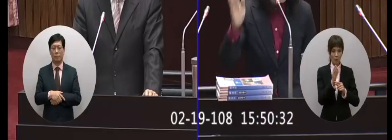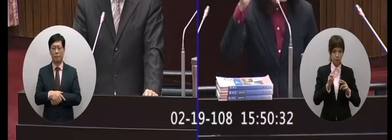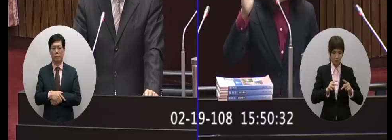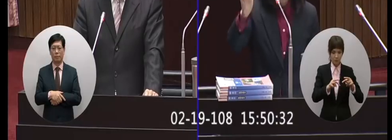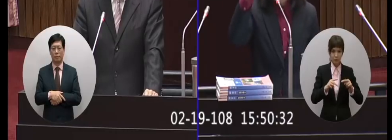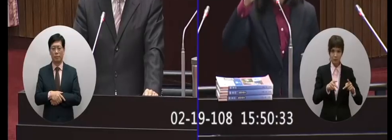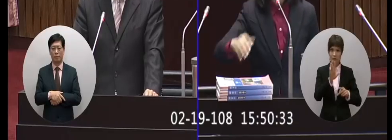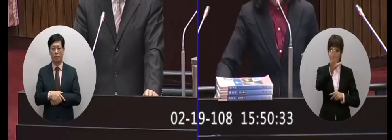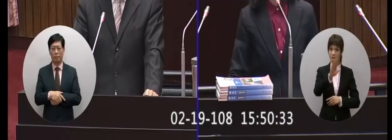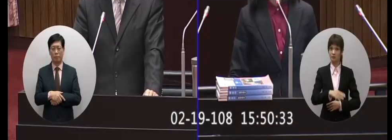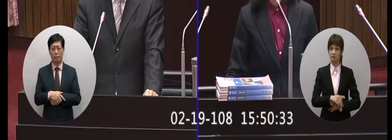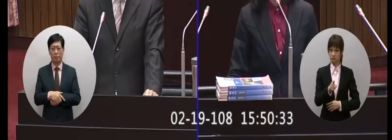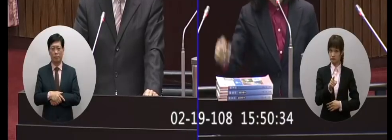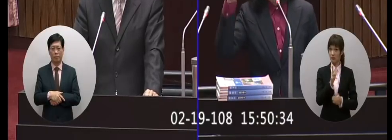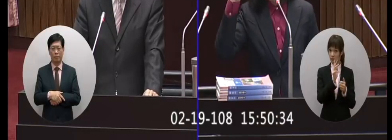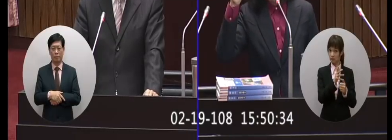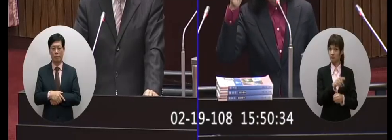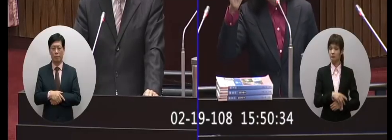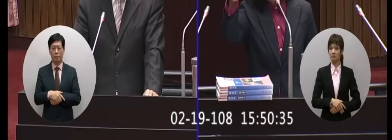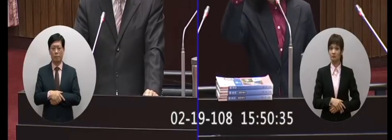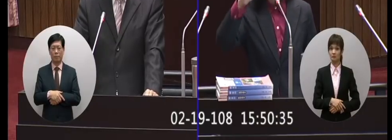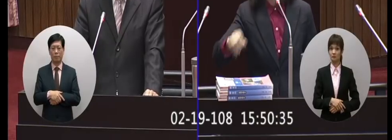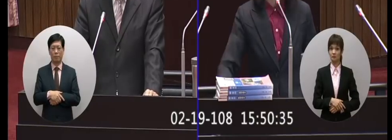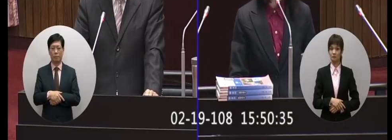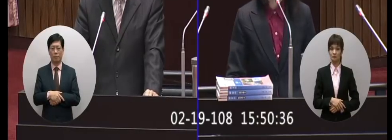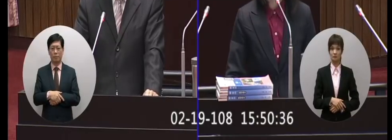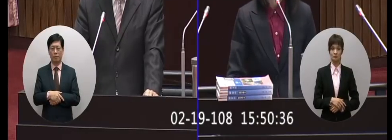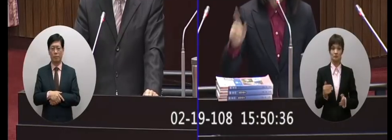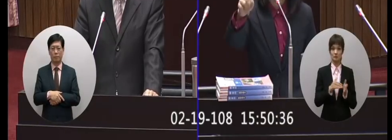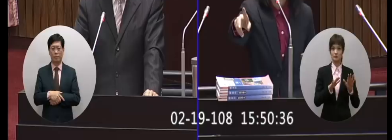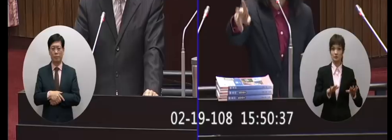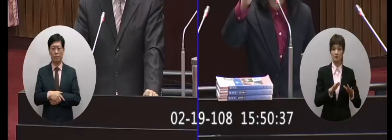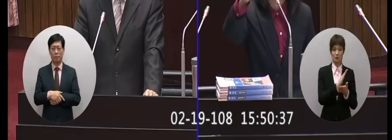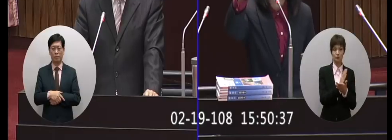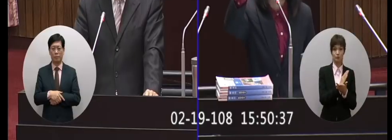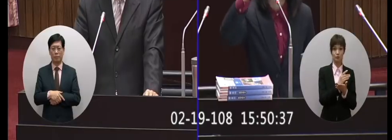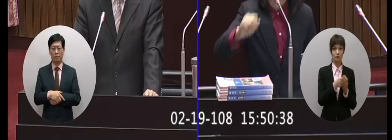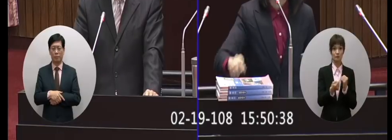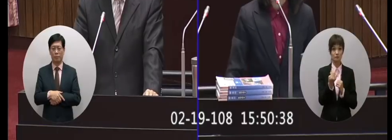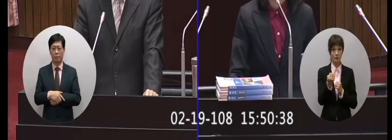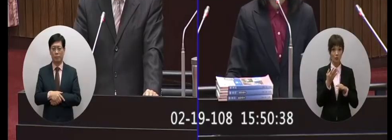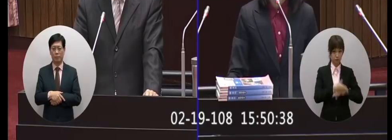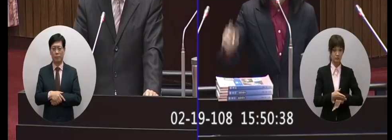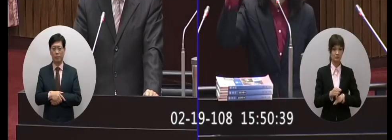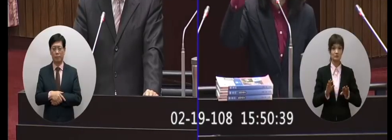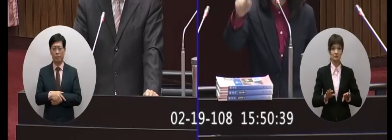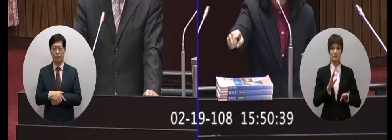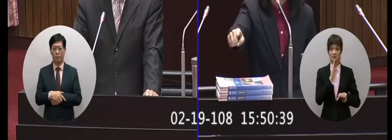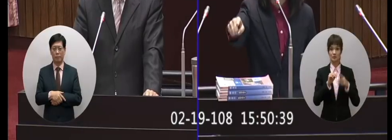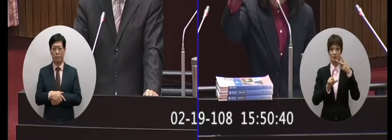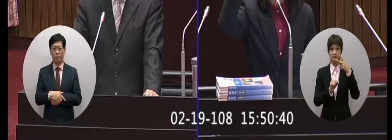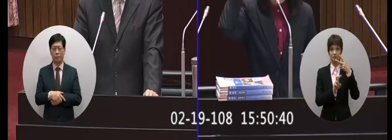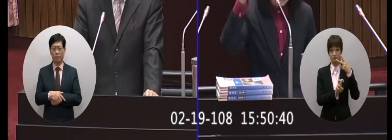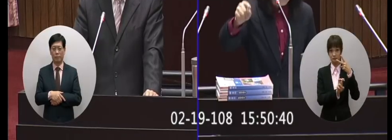下看請問你知道到現在為止只有幾本過嗎現在今天是2月20號你知道